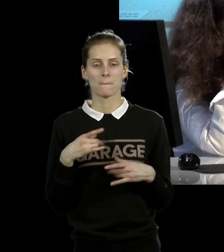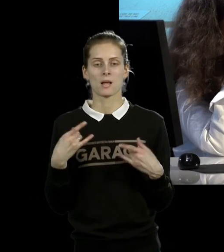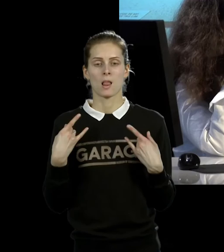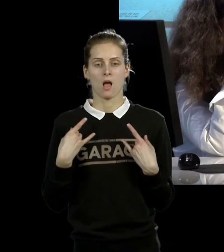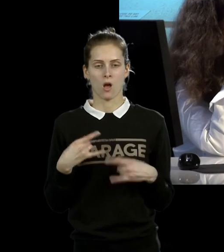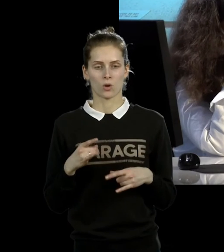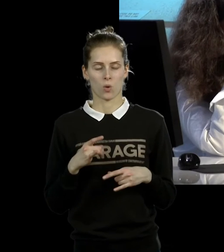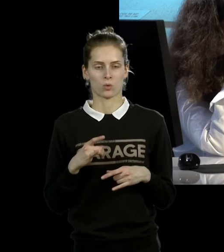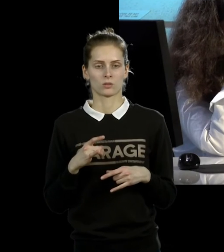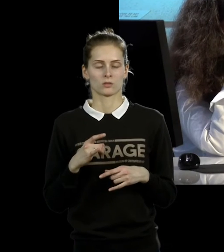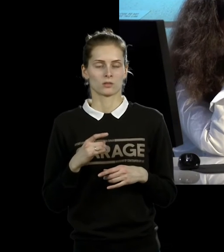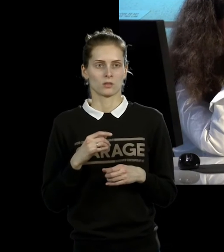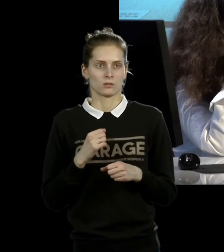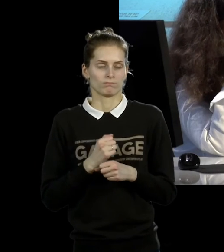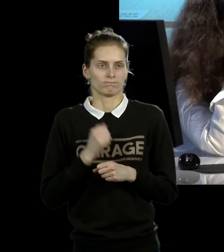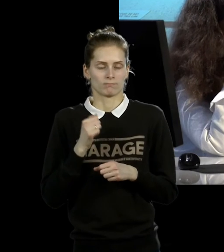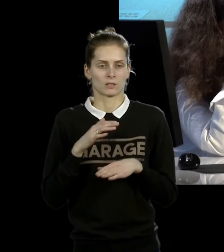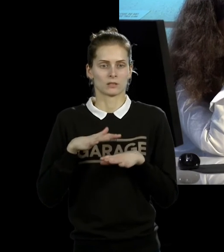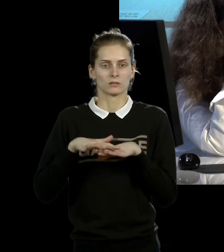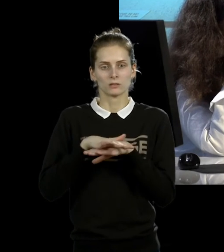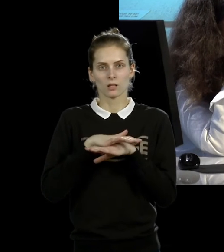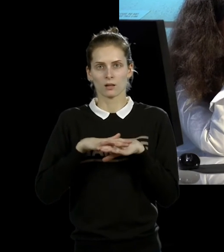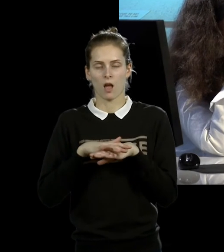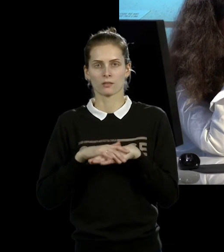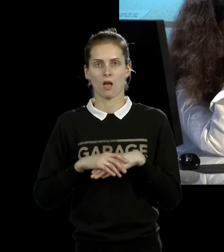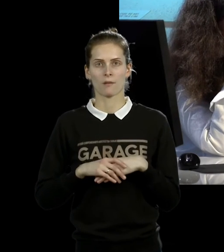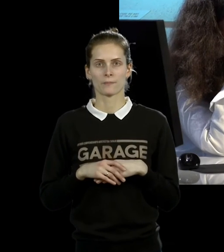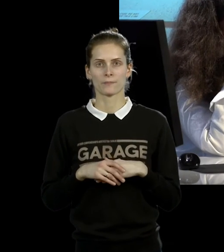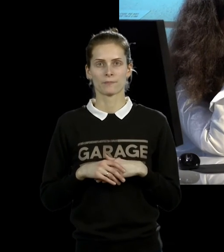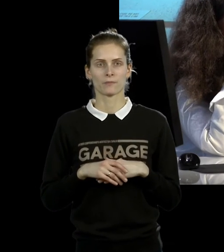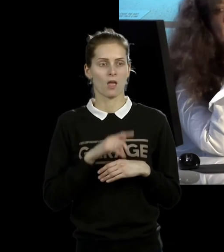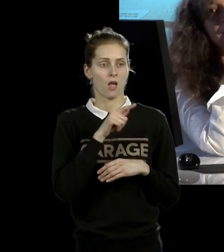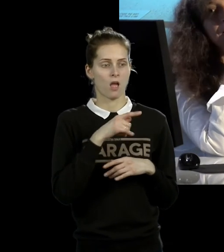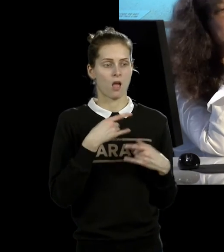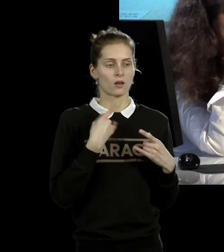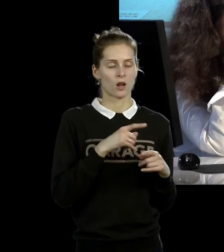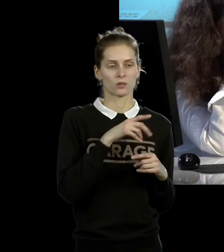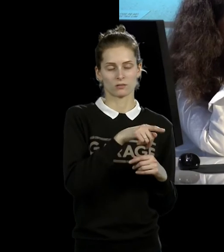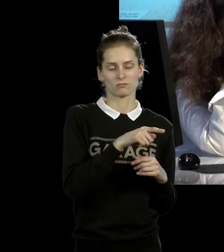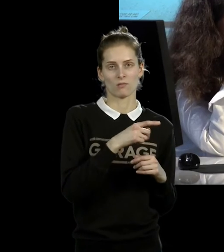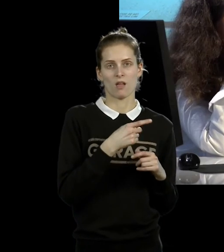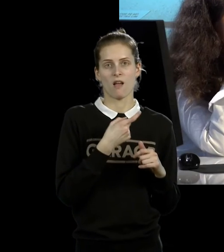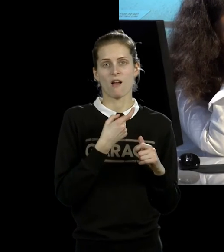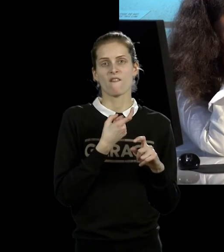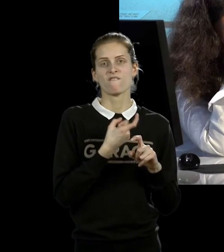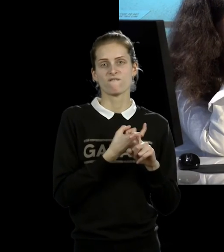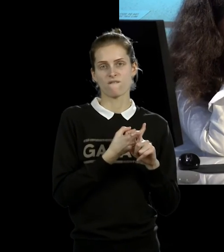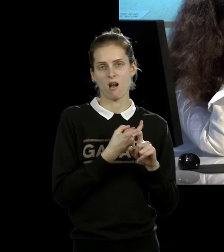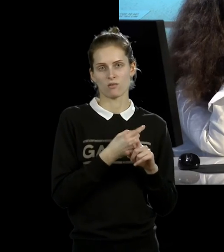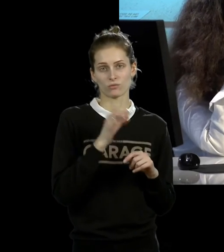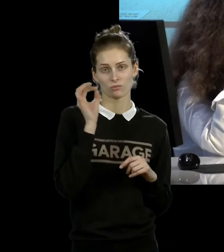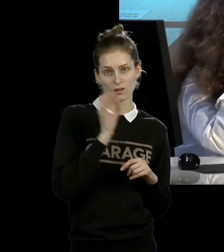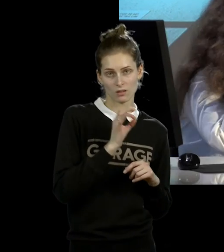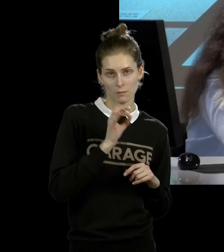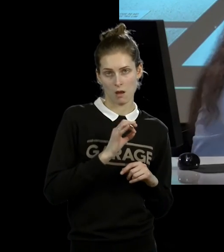потеконечная звезда, у него в метрике была свальстика. Он родился в фашистской Германии. Поэтому другое название этой акции еще, она